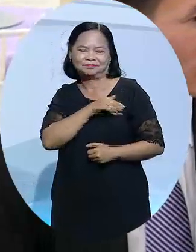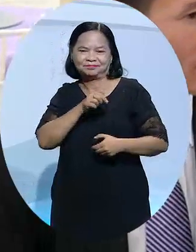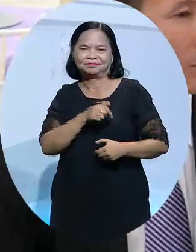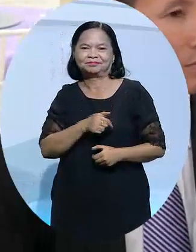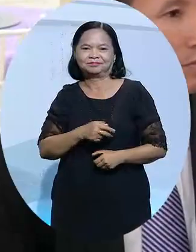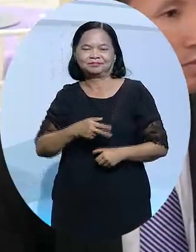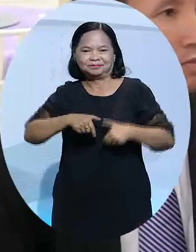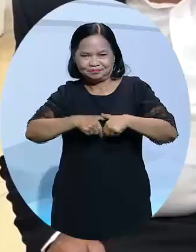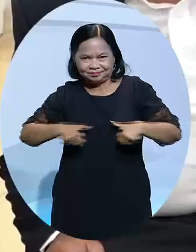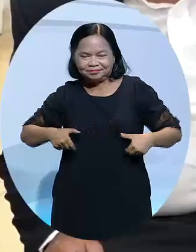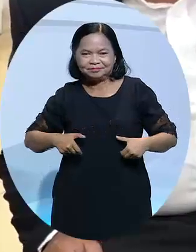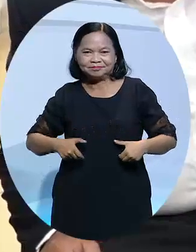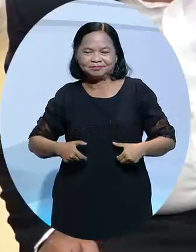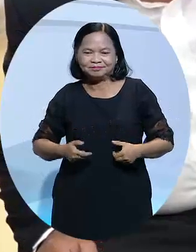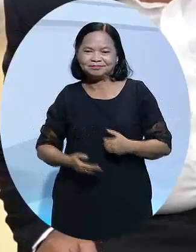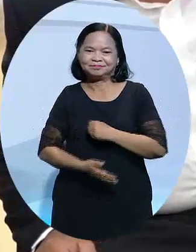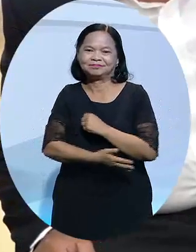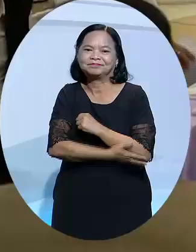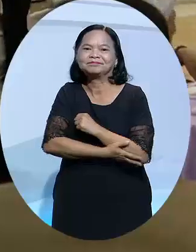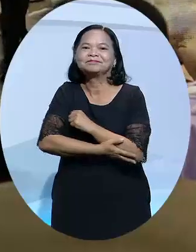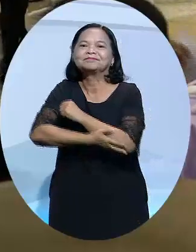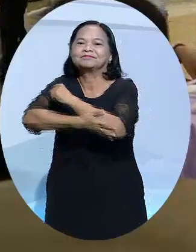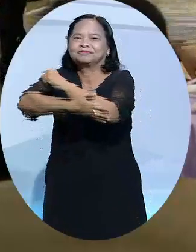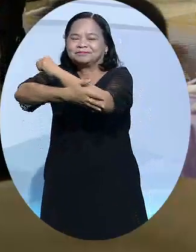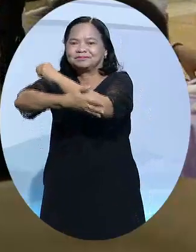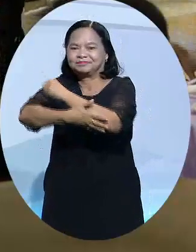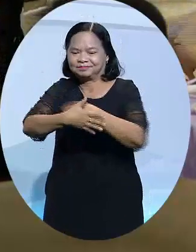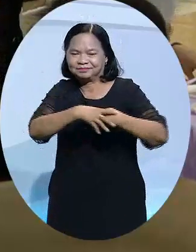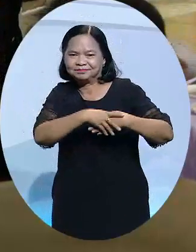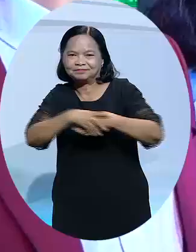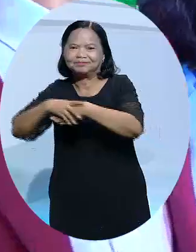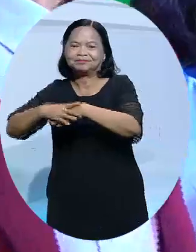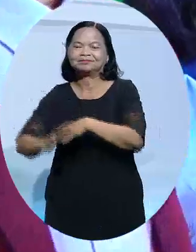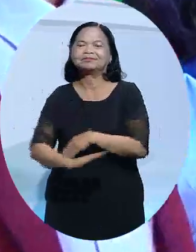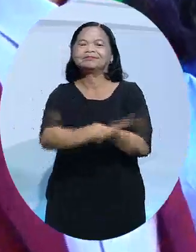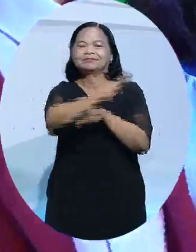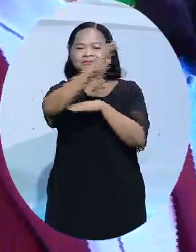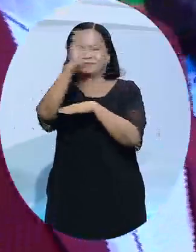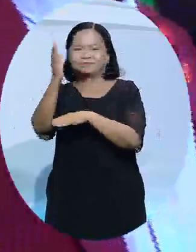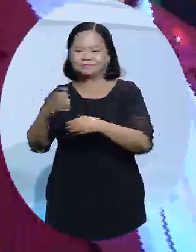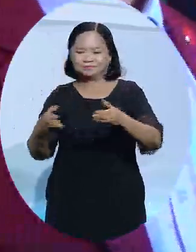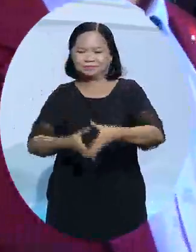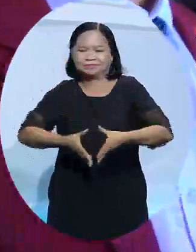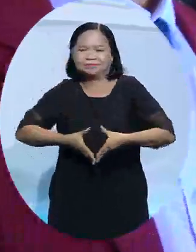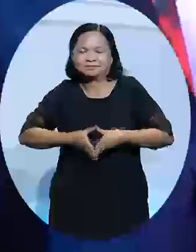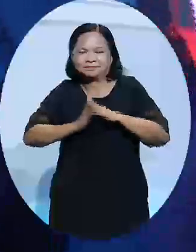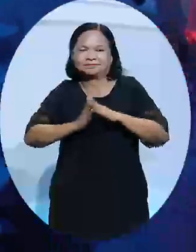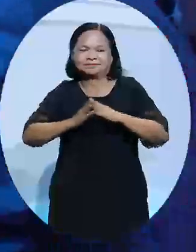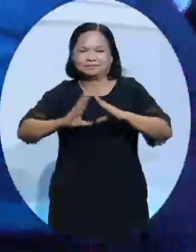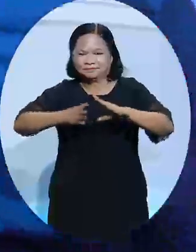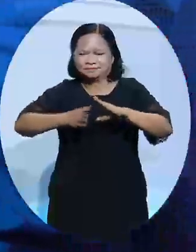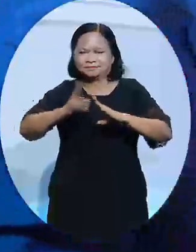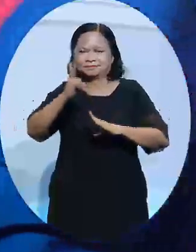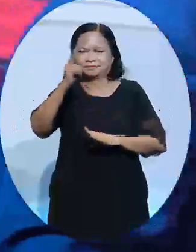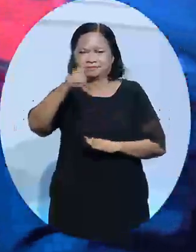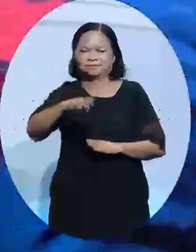gắn kết lại với nhau cùng nâng đỡ, cùng nắm tay nhau phát triển lên. Đại hội Câu lạc bộ Doanh nhân Họ Bùi miền Nam